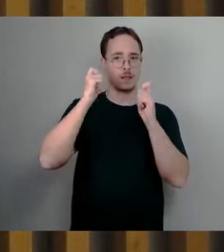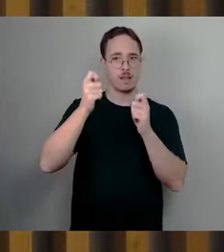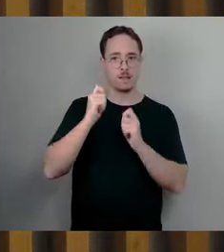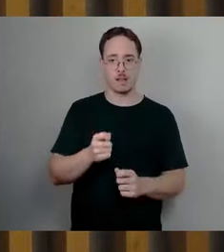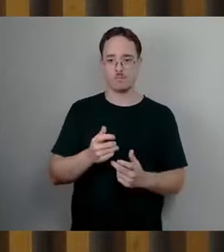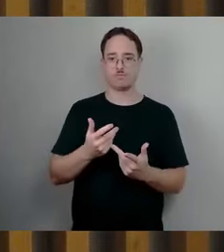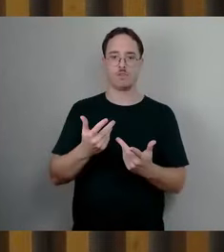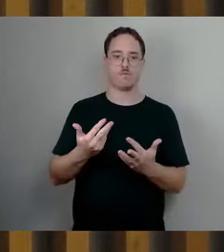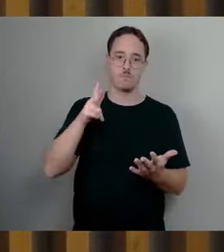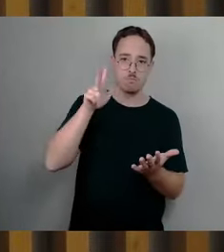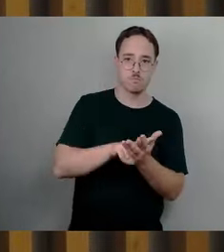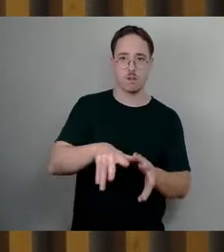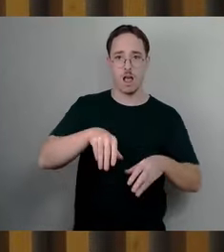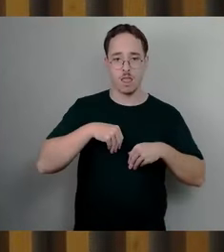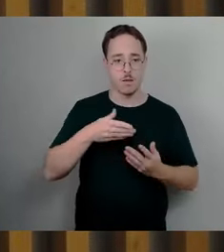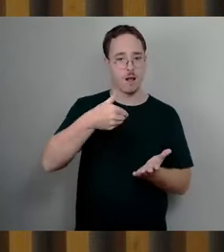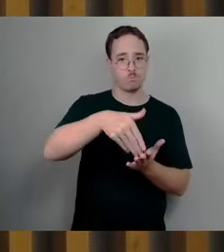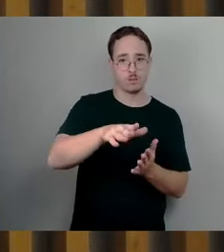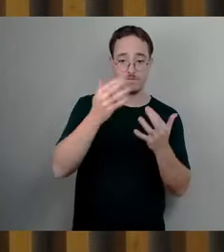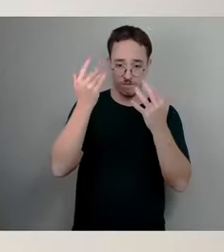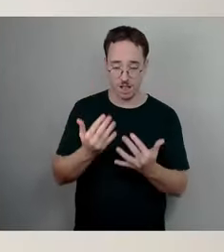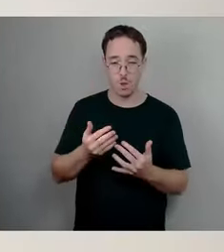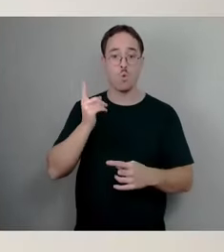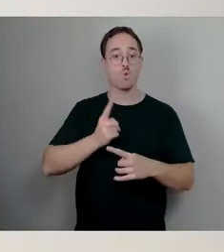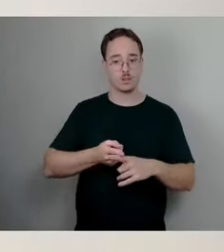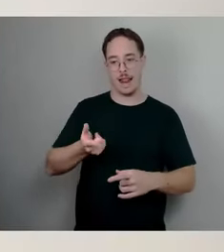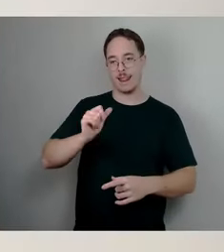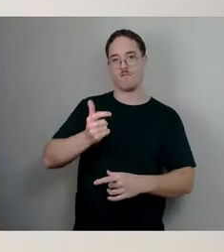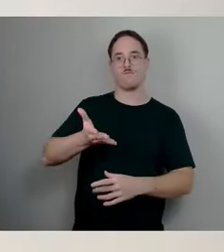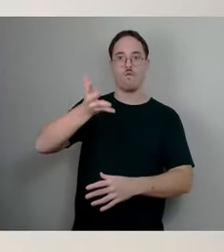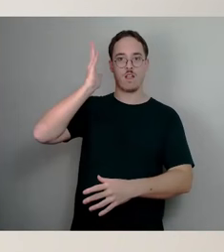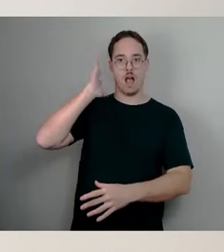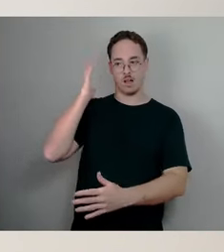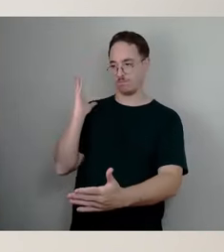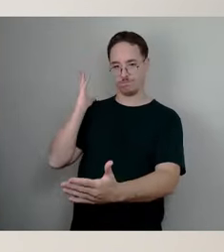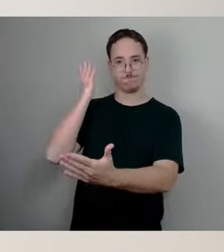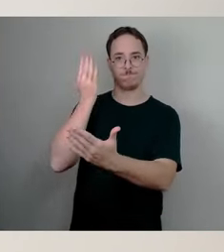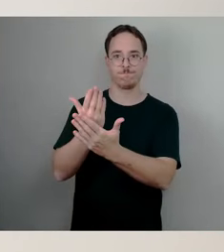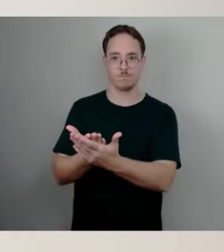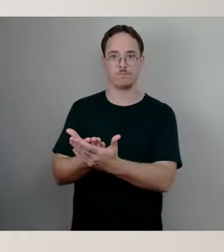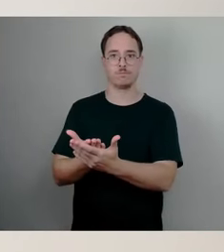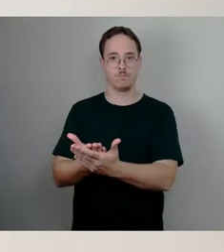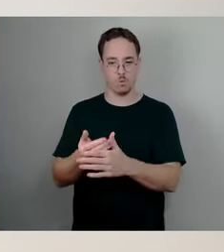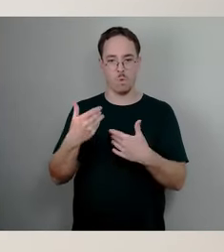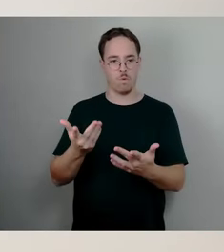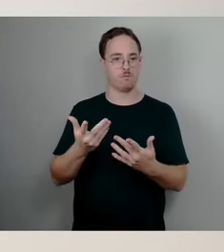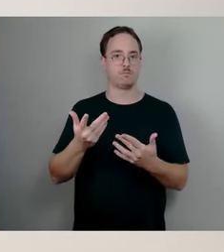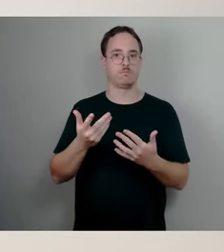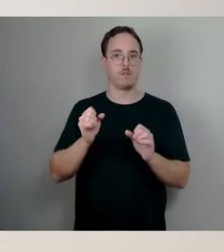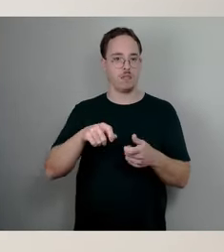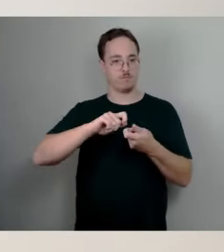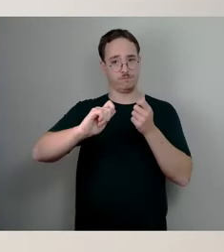der Erste Bürgermeister die Patronung. Ja, sehr geehrte Frau Herpels, ist völlig richtig gesagt. Also eine sogenannte